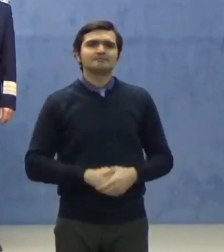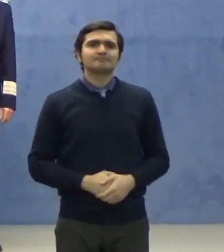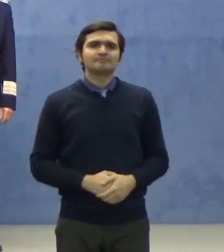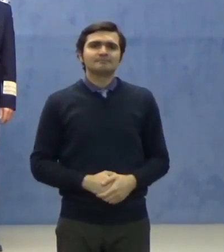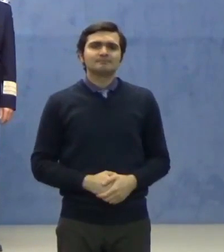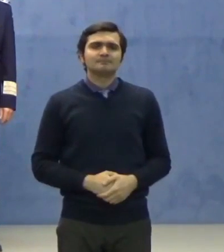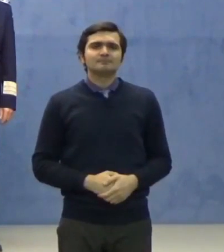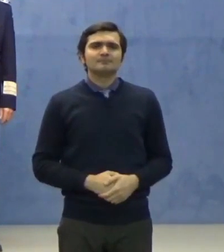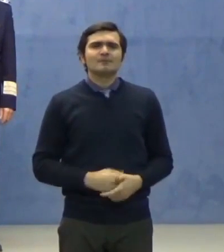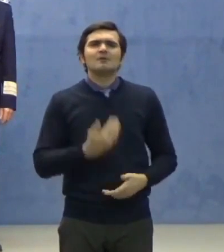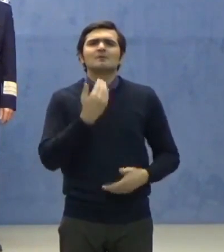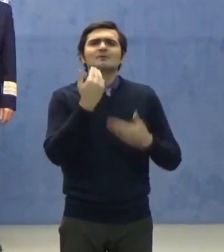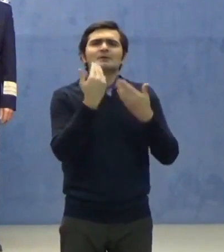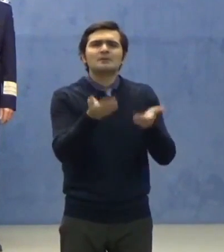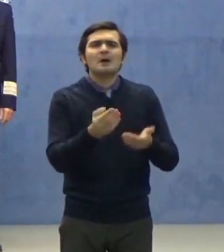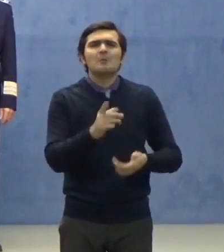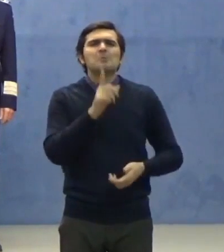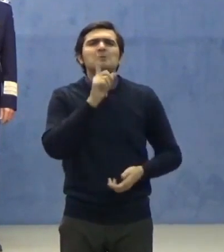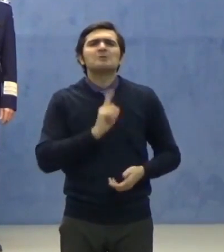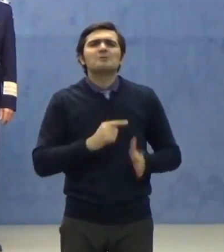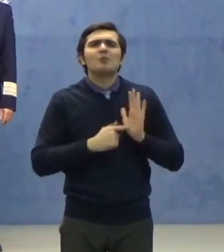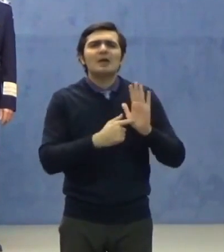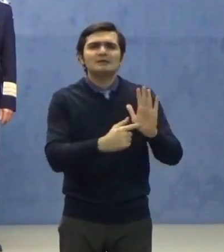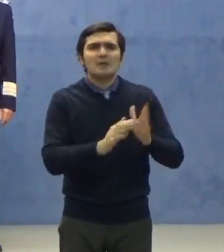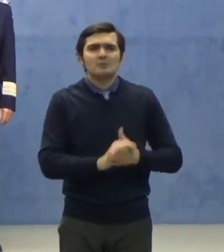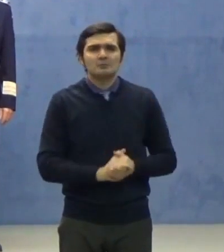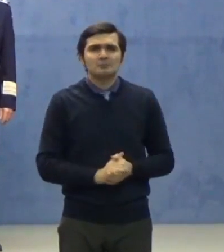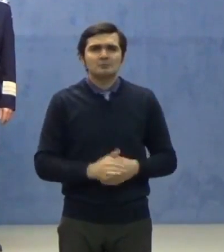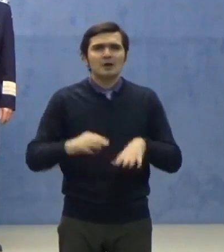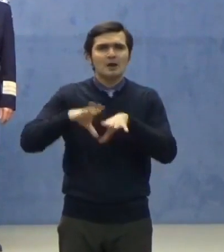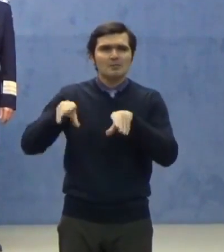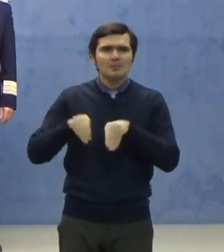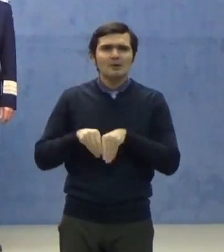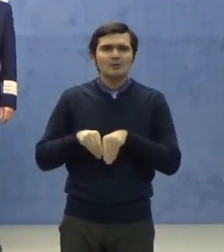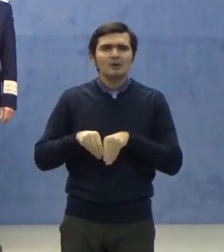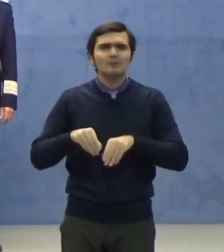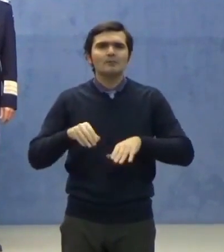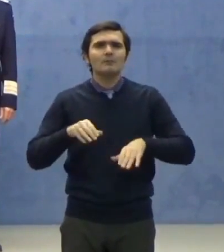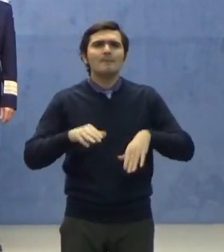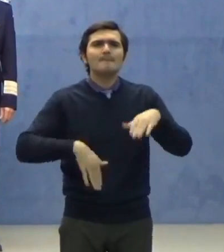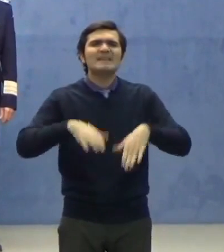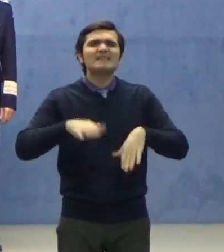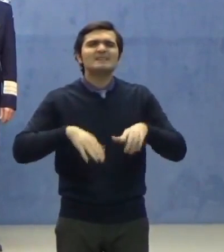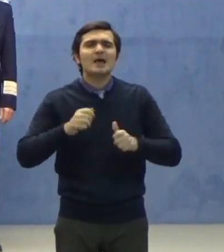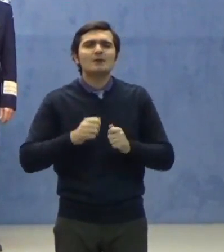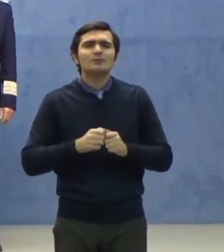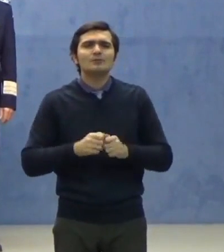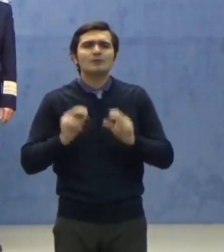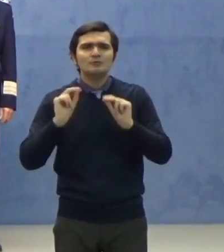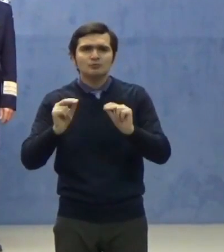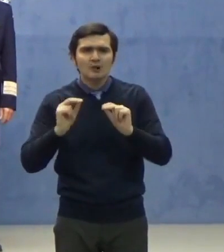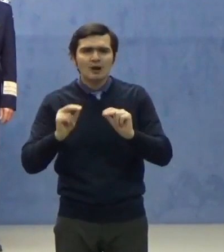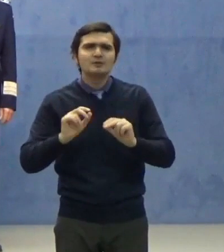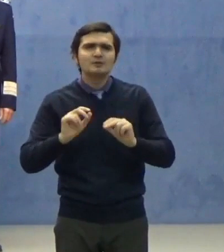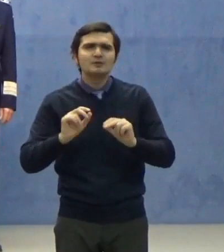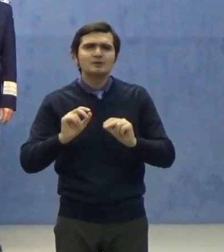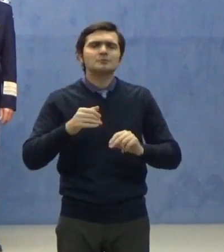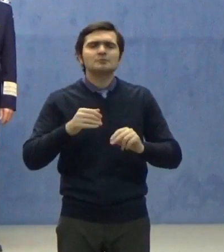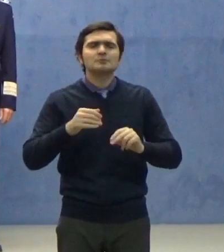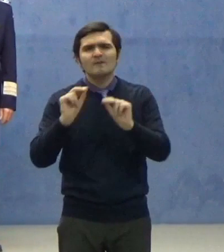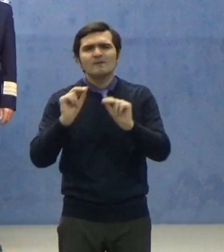Vă dau un simplu exemplu, împreună cu Ministerul Educației și